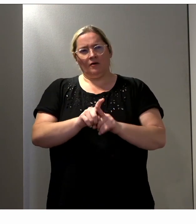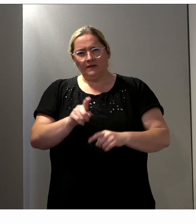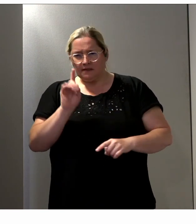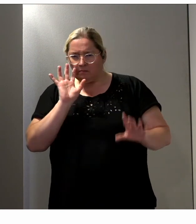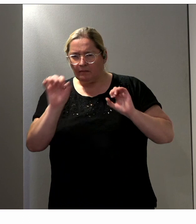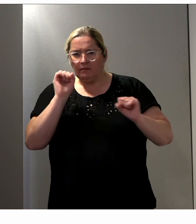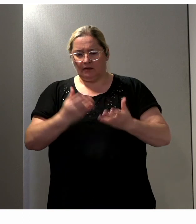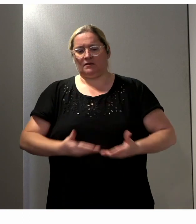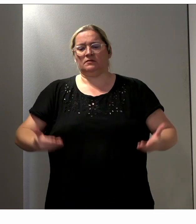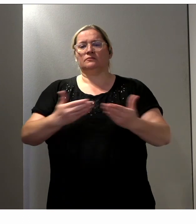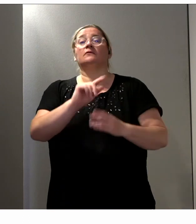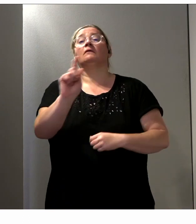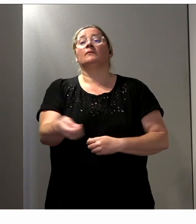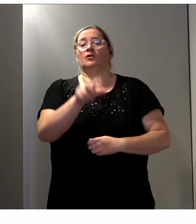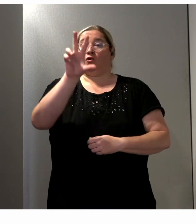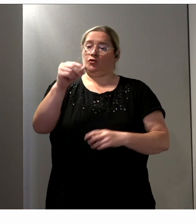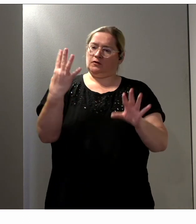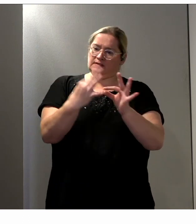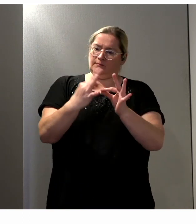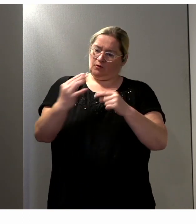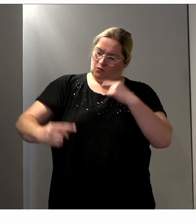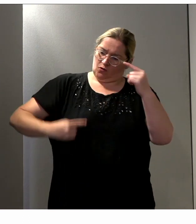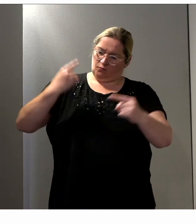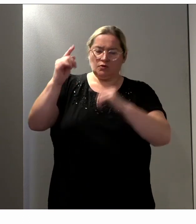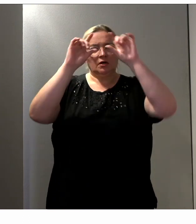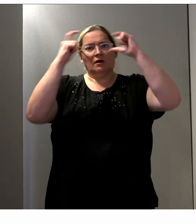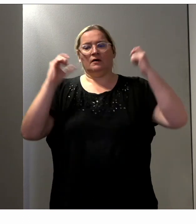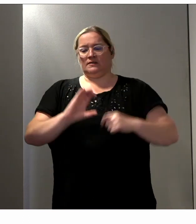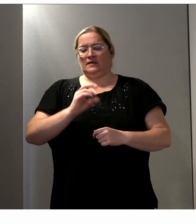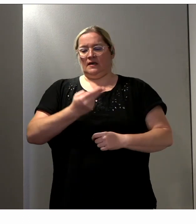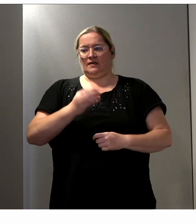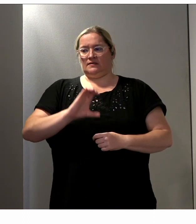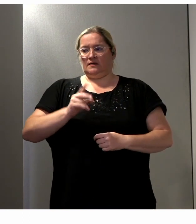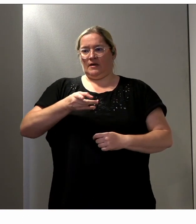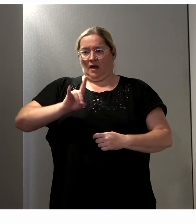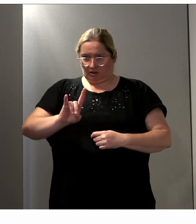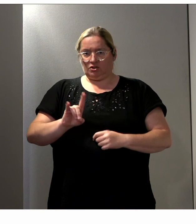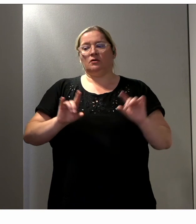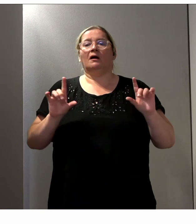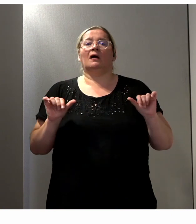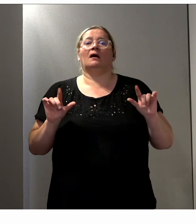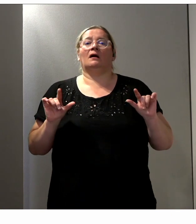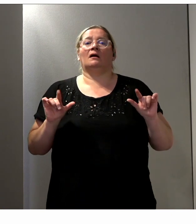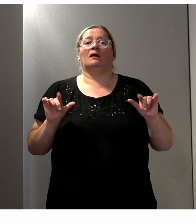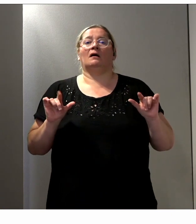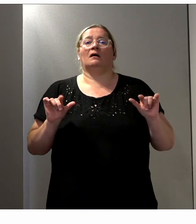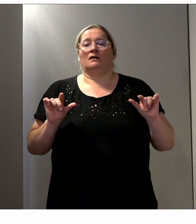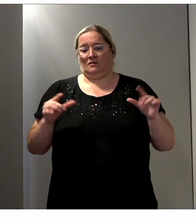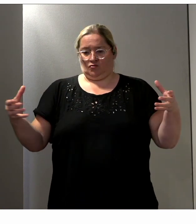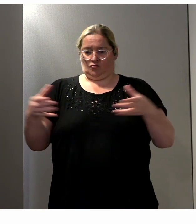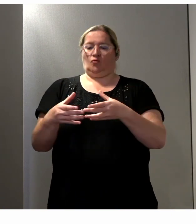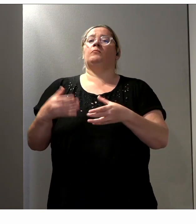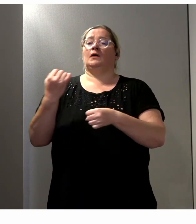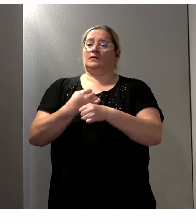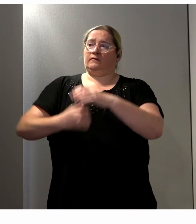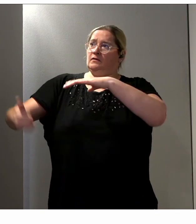le 30 septembre prochain en tant que CMCPH sur ces questions-là, notamment pour travailler sous l'égide de ce groupe